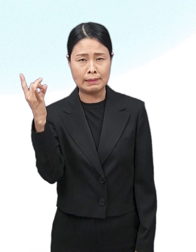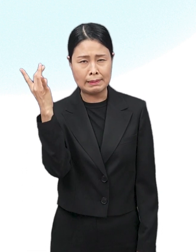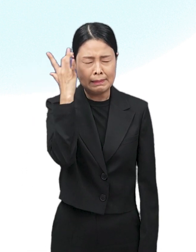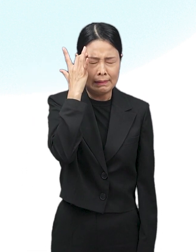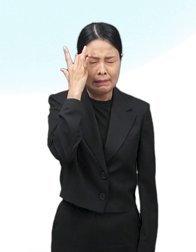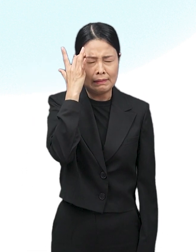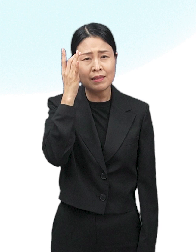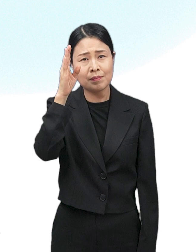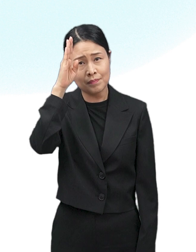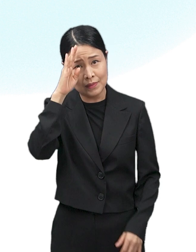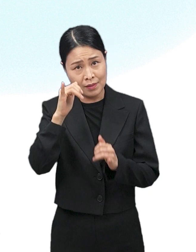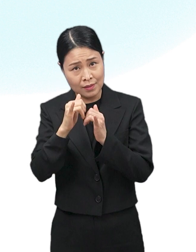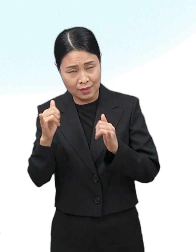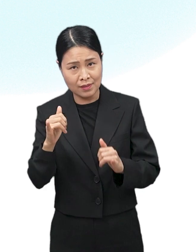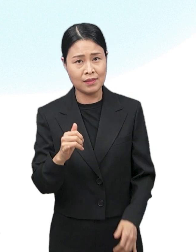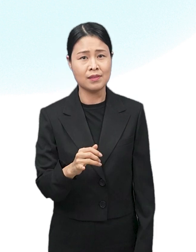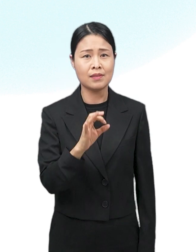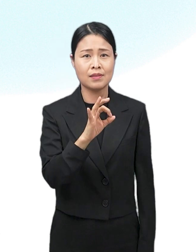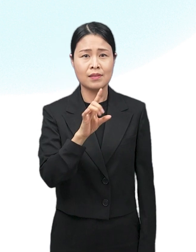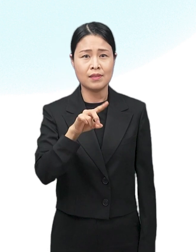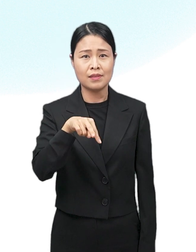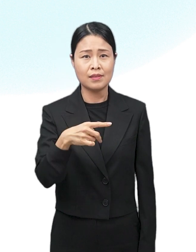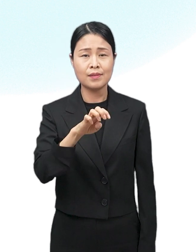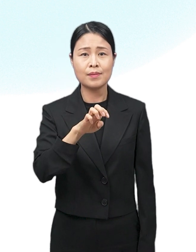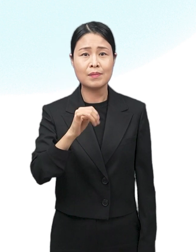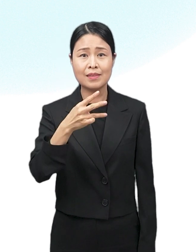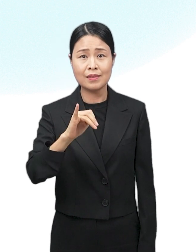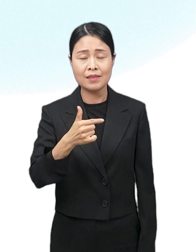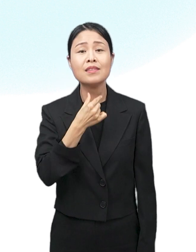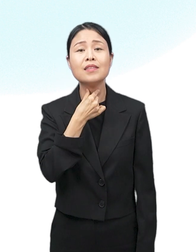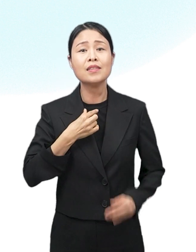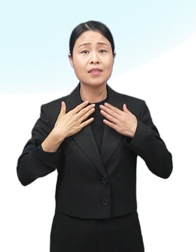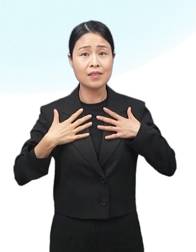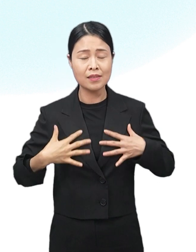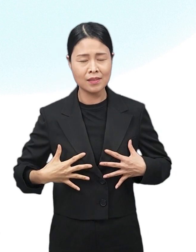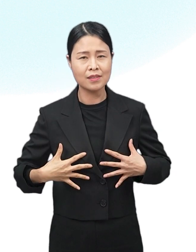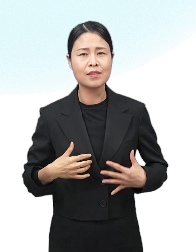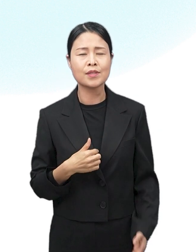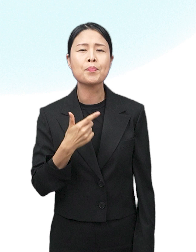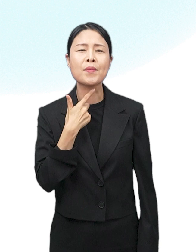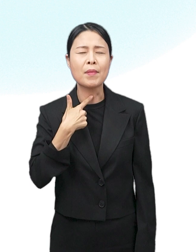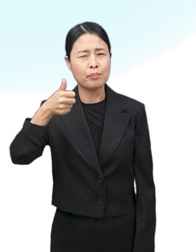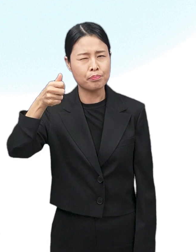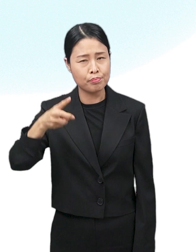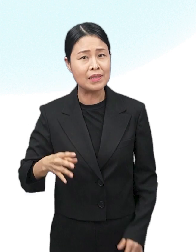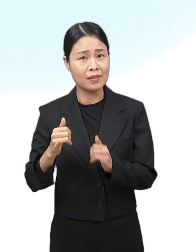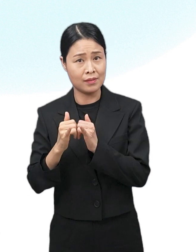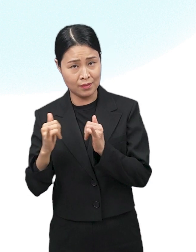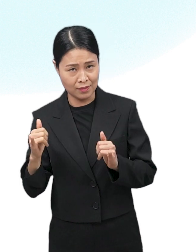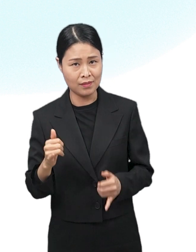이 약의 과민증, 아스피린 천식 또는 경험자, 티아프로펜산, 페노피브레이트,